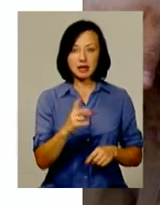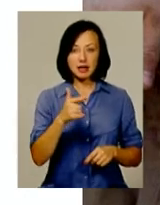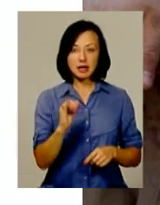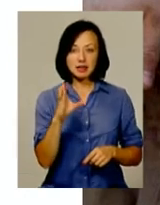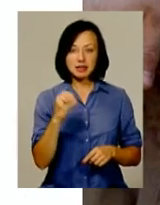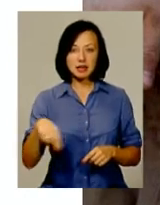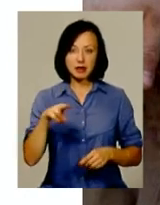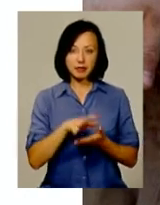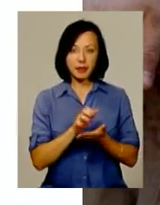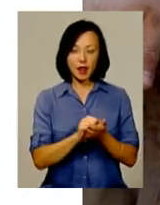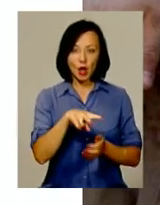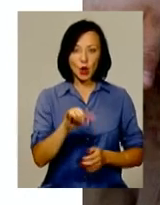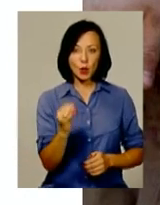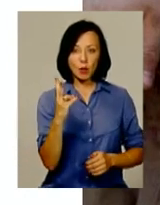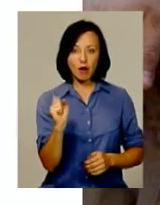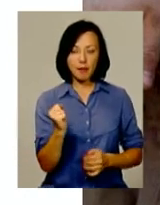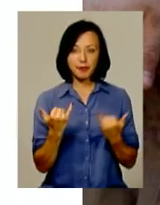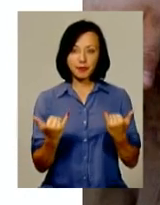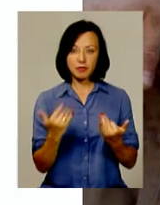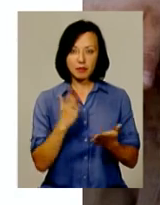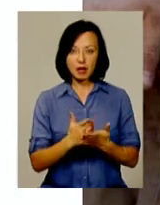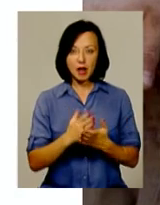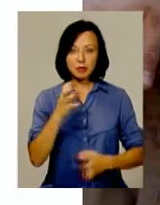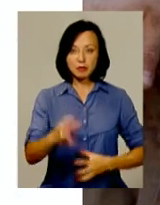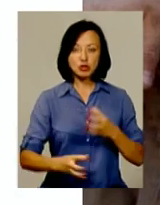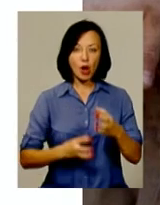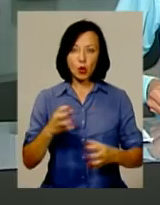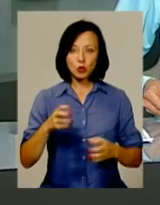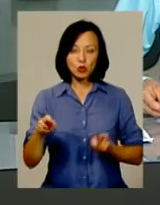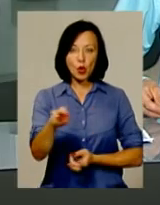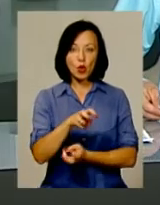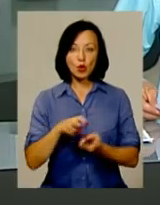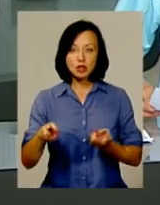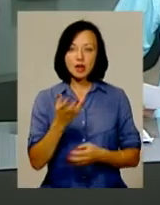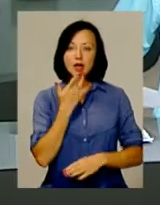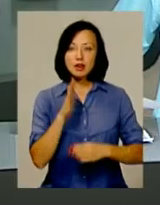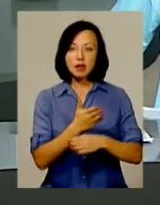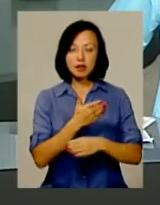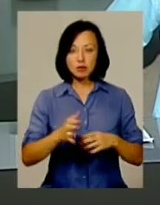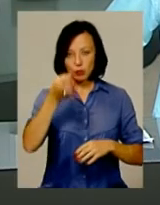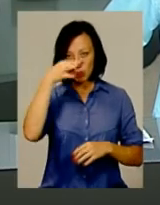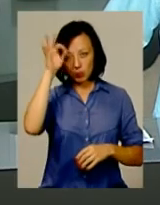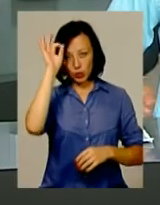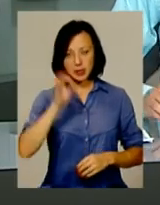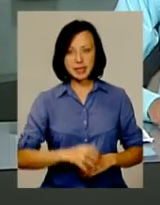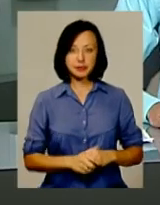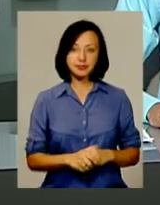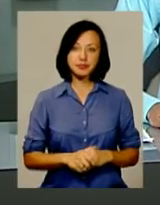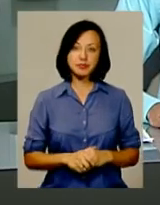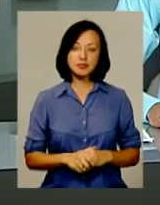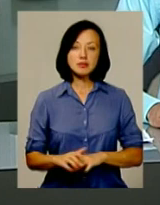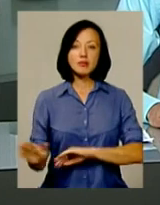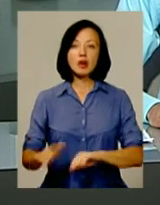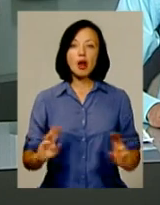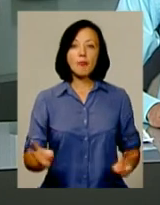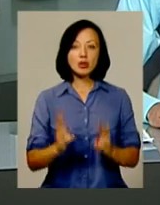більш відомий на прізвиську Лука. Наразі він перебуває у міжнародному розшуку інтернаціональної поліції. Пожежа